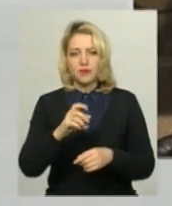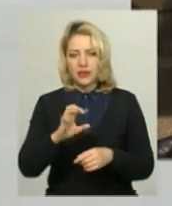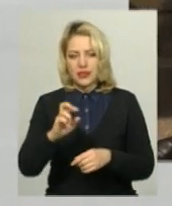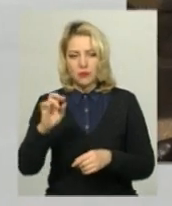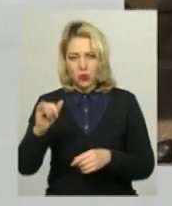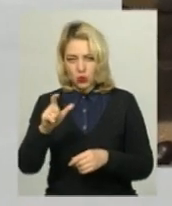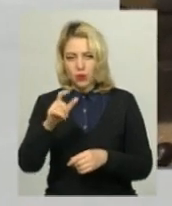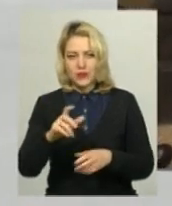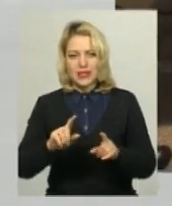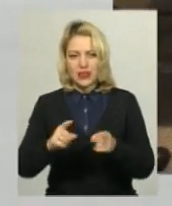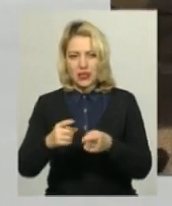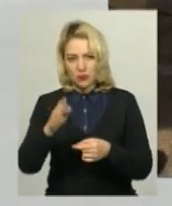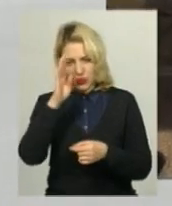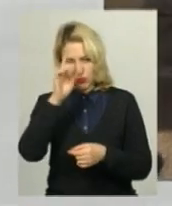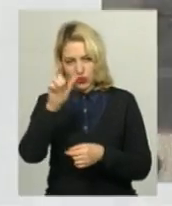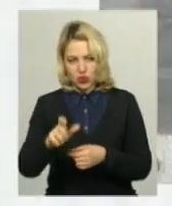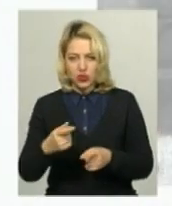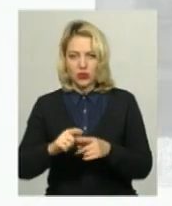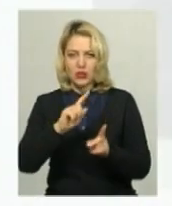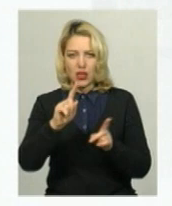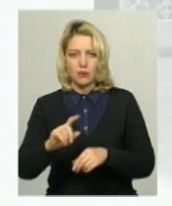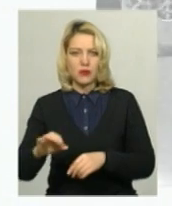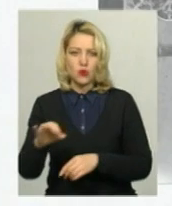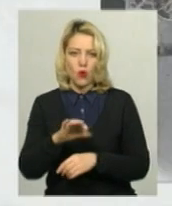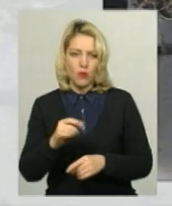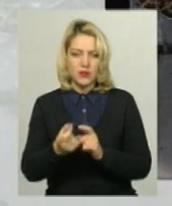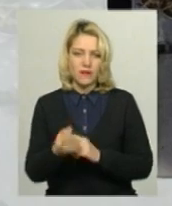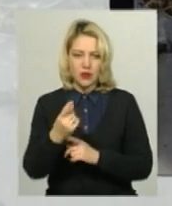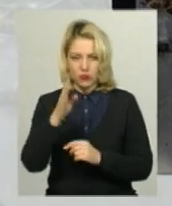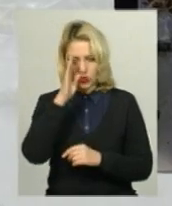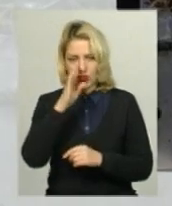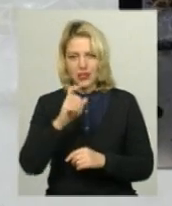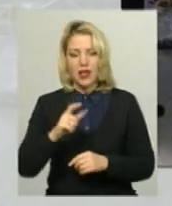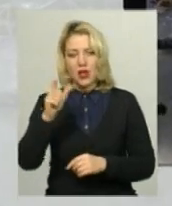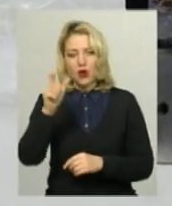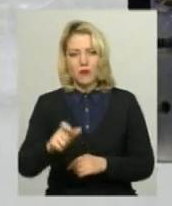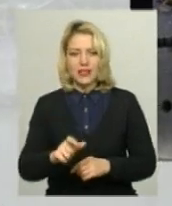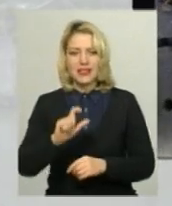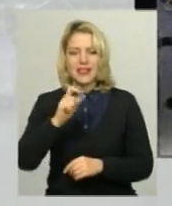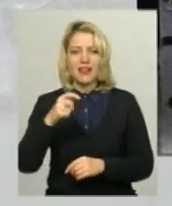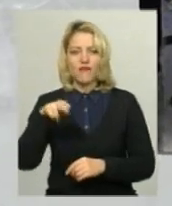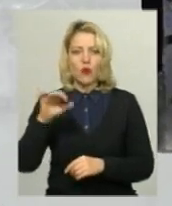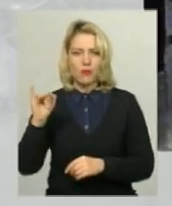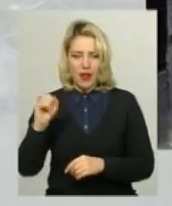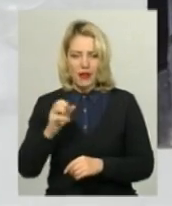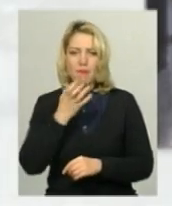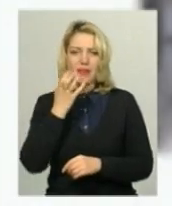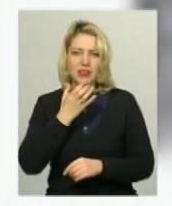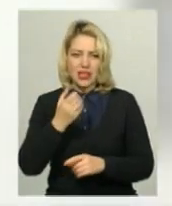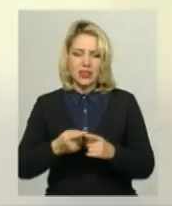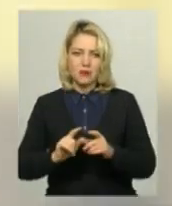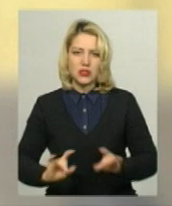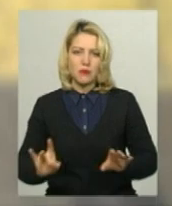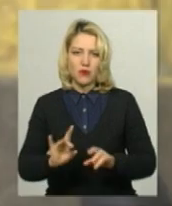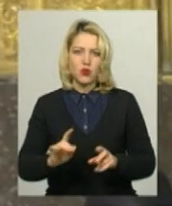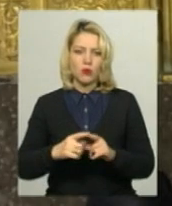області затримали у Закарпатській області. Ним виявився громадянин однієї з країн Південної Європи. Про це повідомила